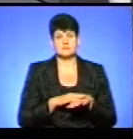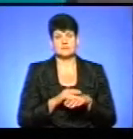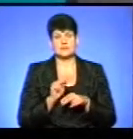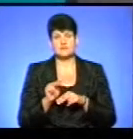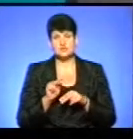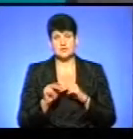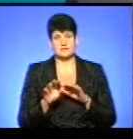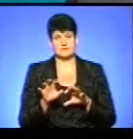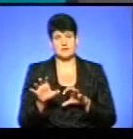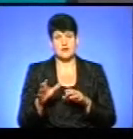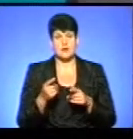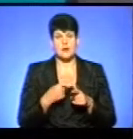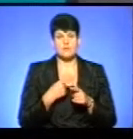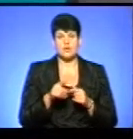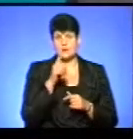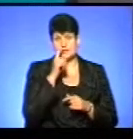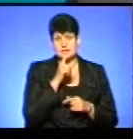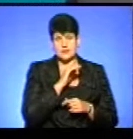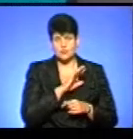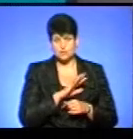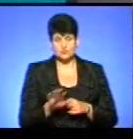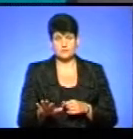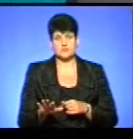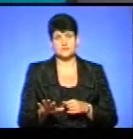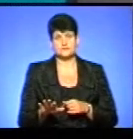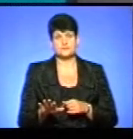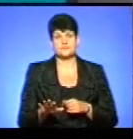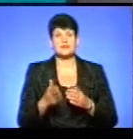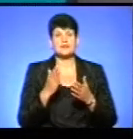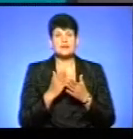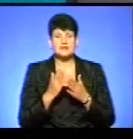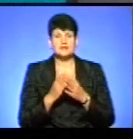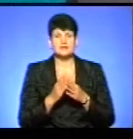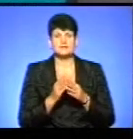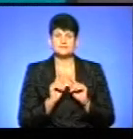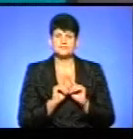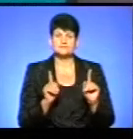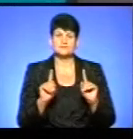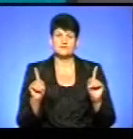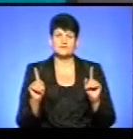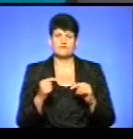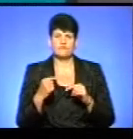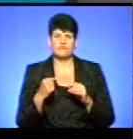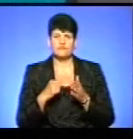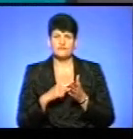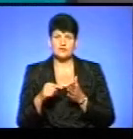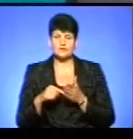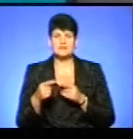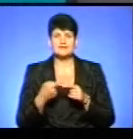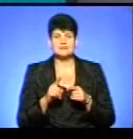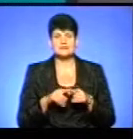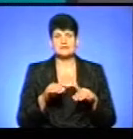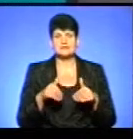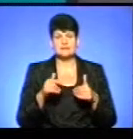або не розумієш, або не хочеш розуміти. Якісь виключення робити, це означає давати все